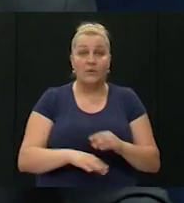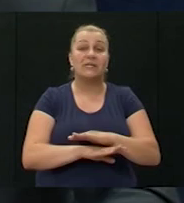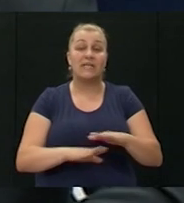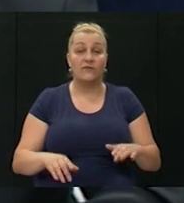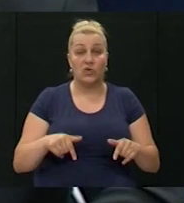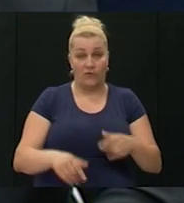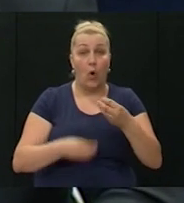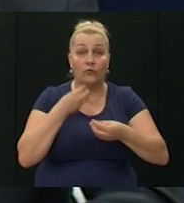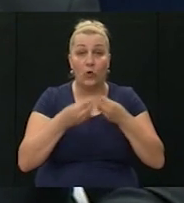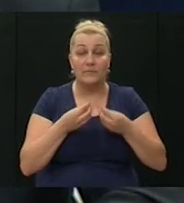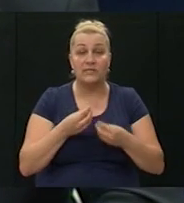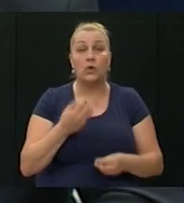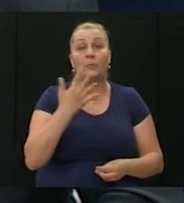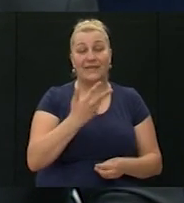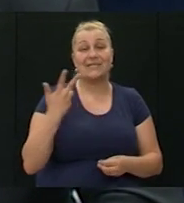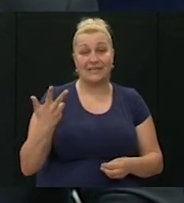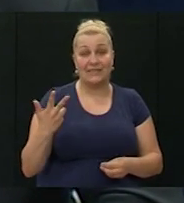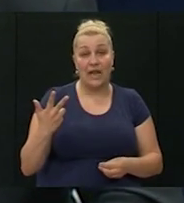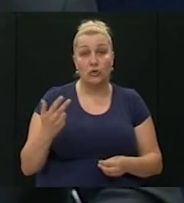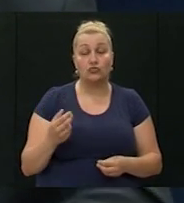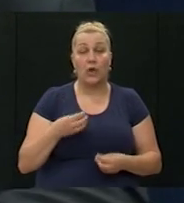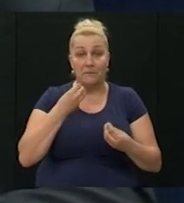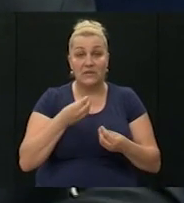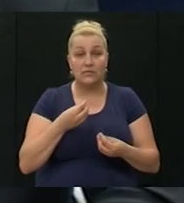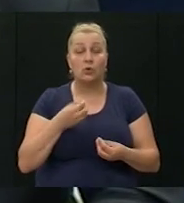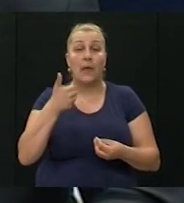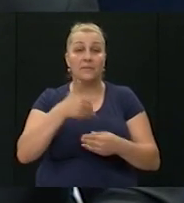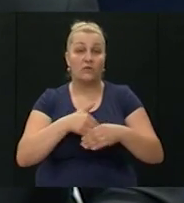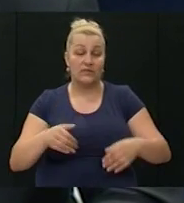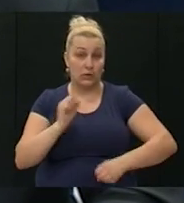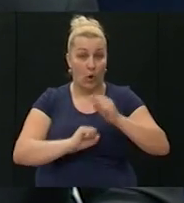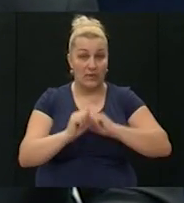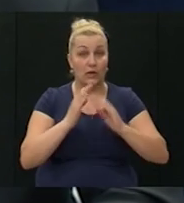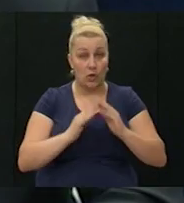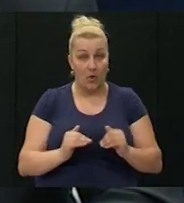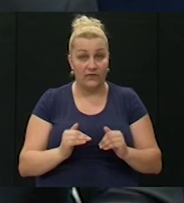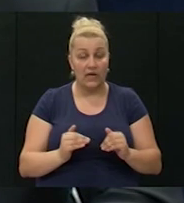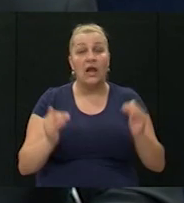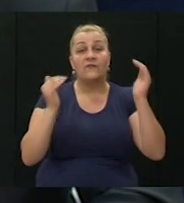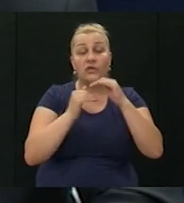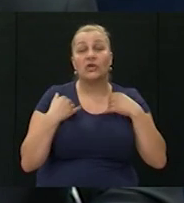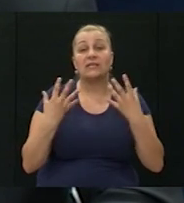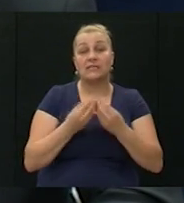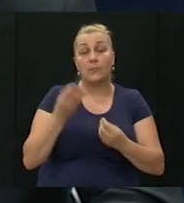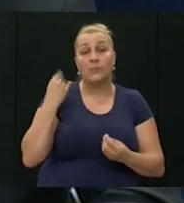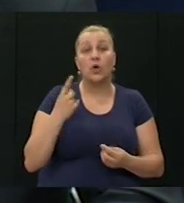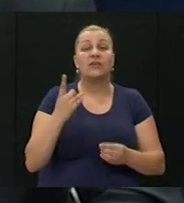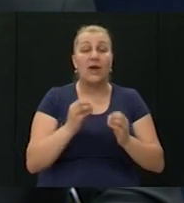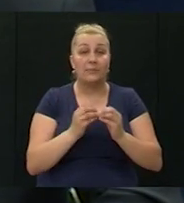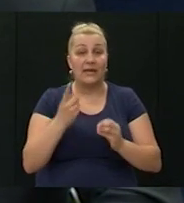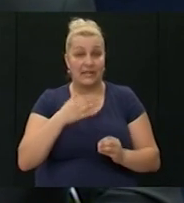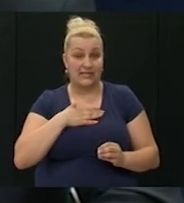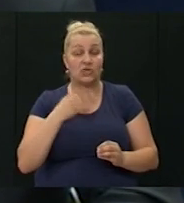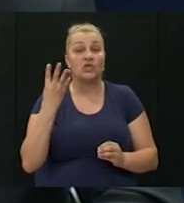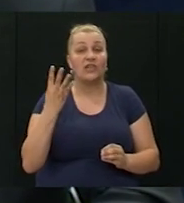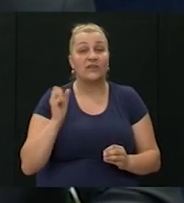ovu emisiju 53. izdanje mi smo još jednom na prvoj crti obrame domovine već raz se s nama bio brigadni general Ivan Beneta iz